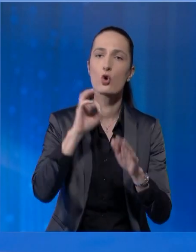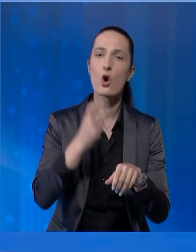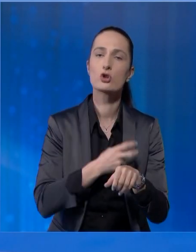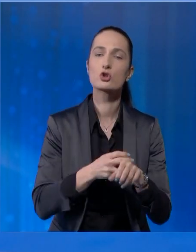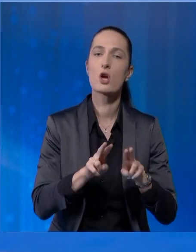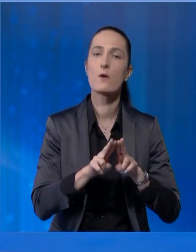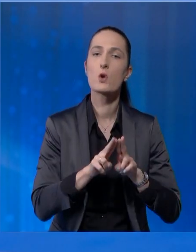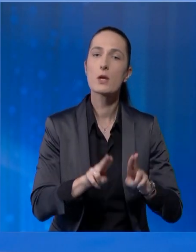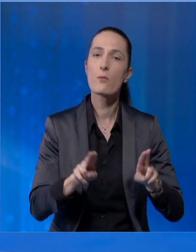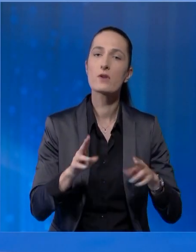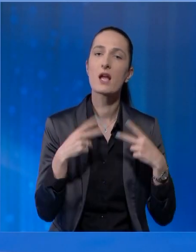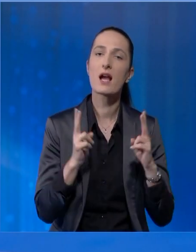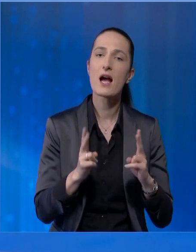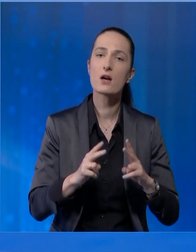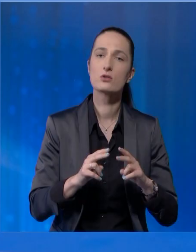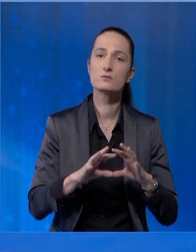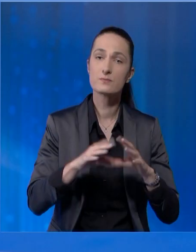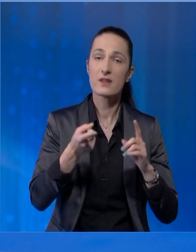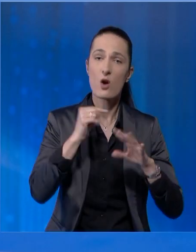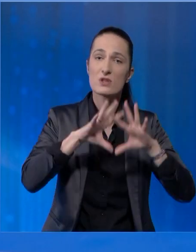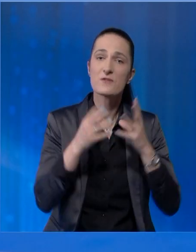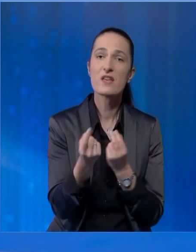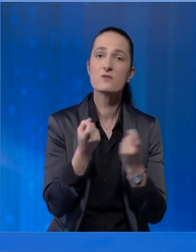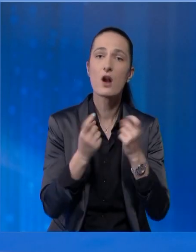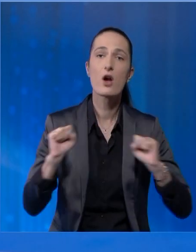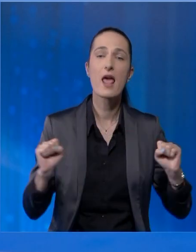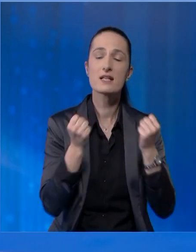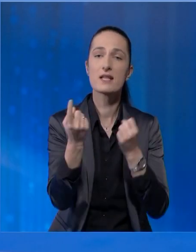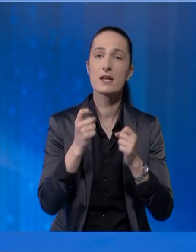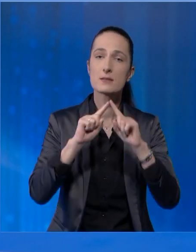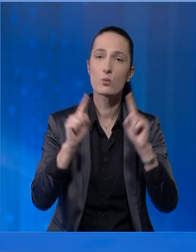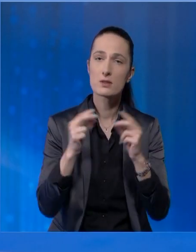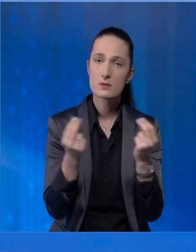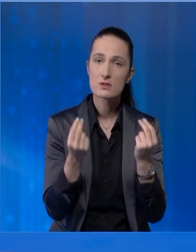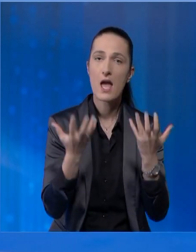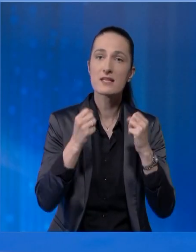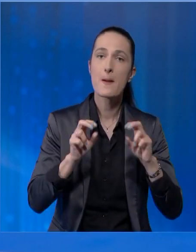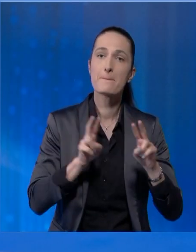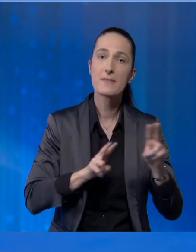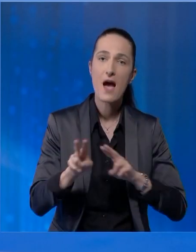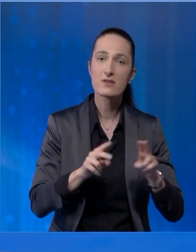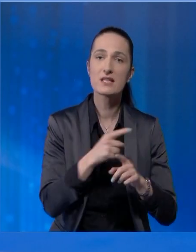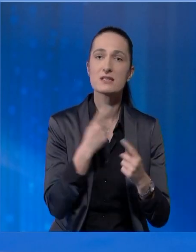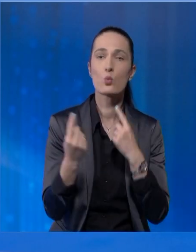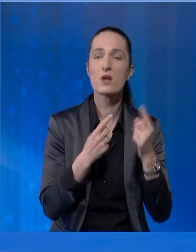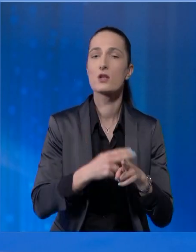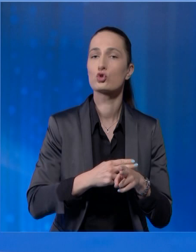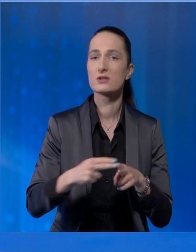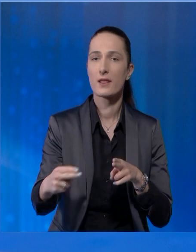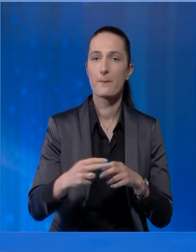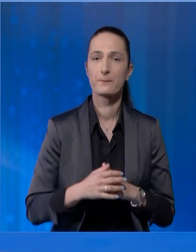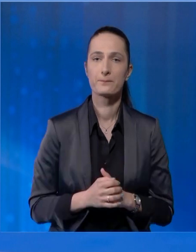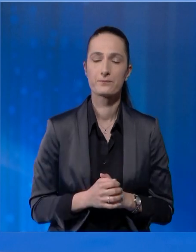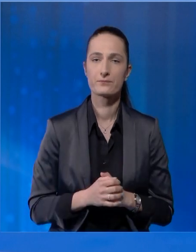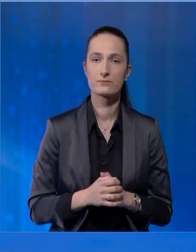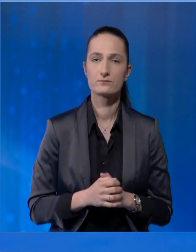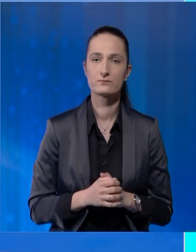zakona o državnoj imovini. Iako je sve izazvalo reakcije iz Republike Srpske, za pravnike je to situacija čista.